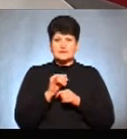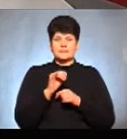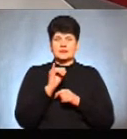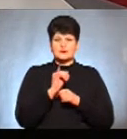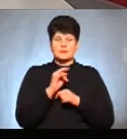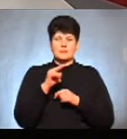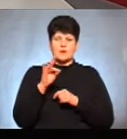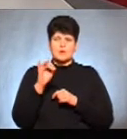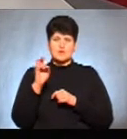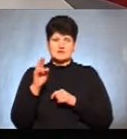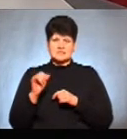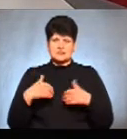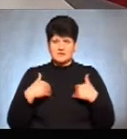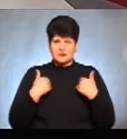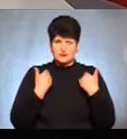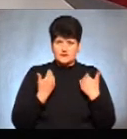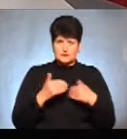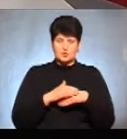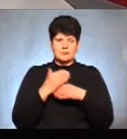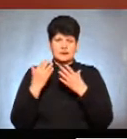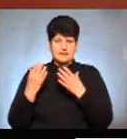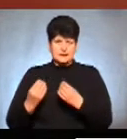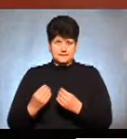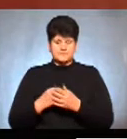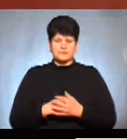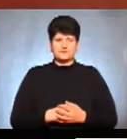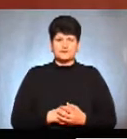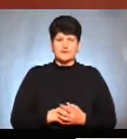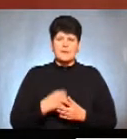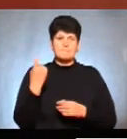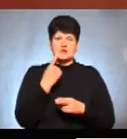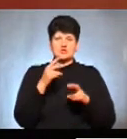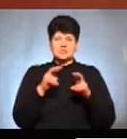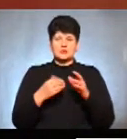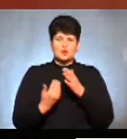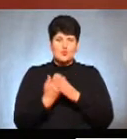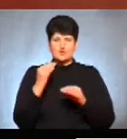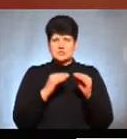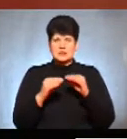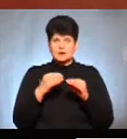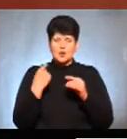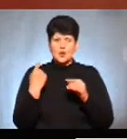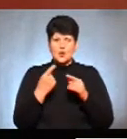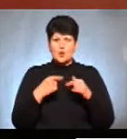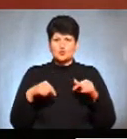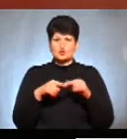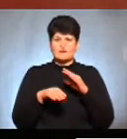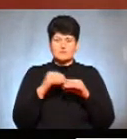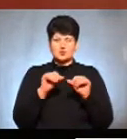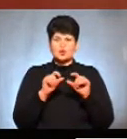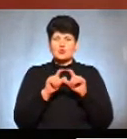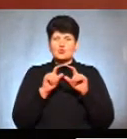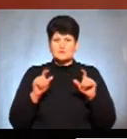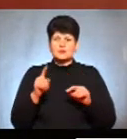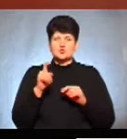Процик. Вітаю вас. Доброго дня. Доброго дня. Перше засідання нового складу окружної виборчої комісії номер 164